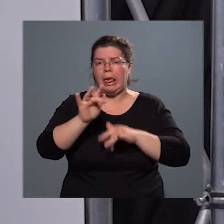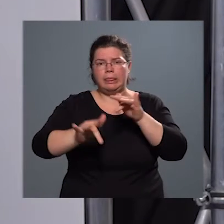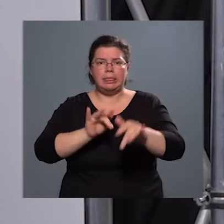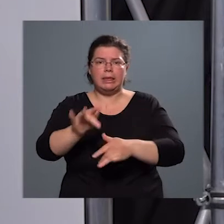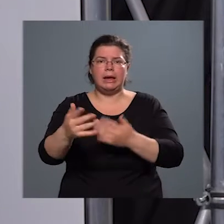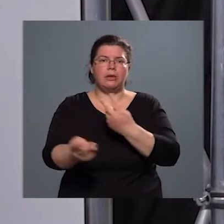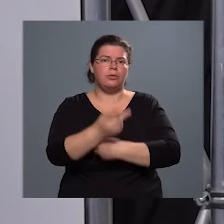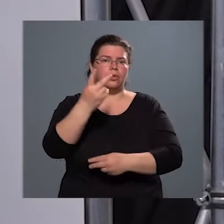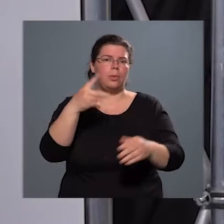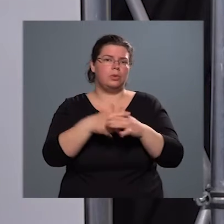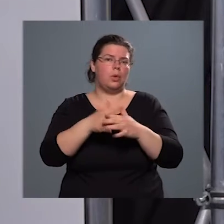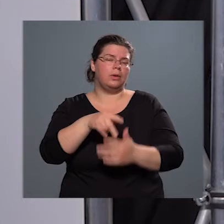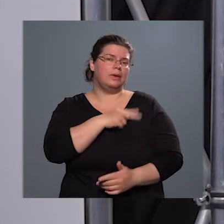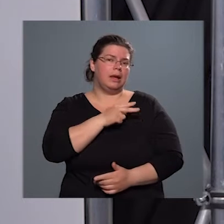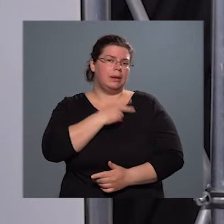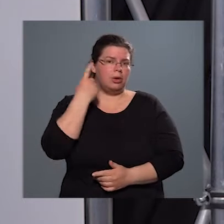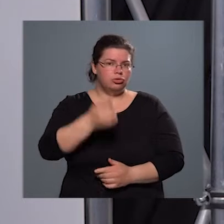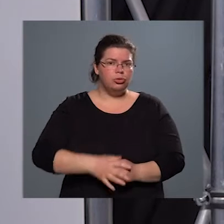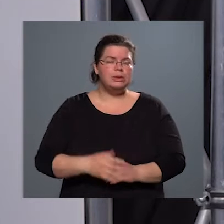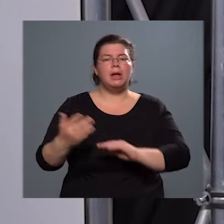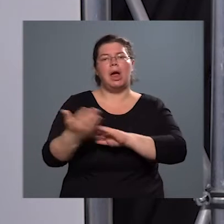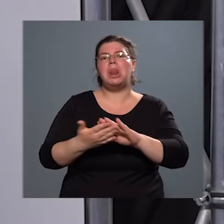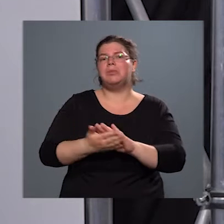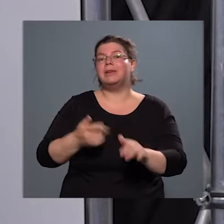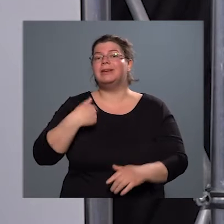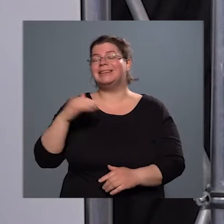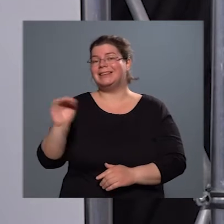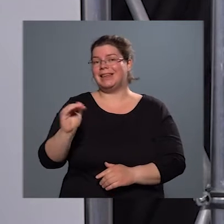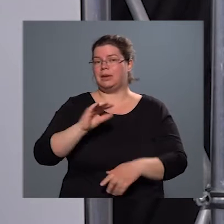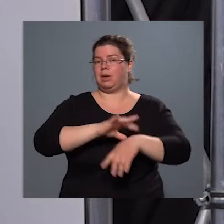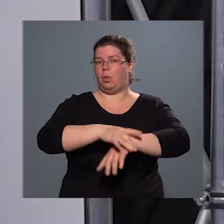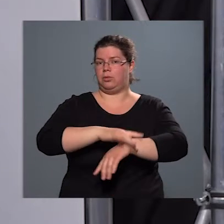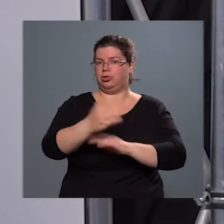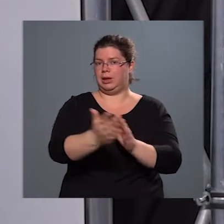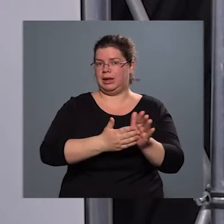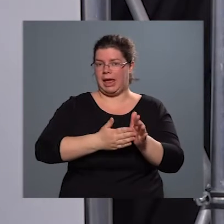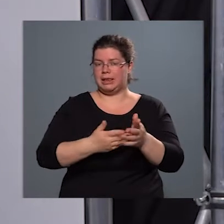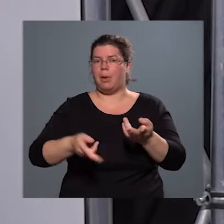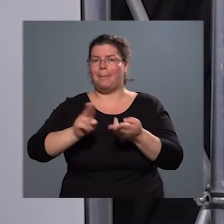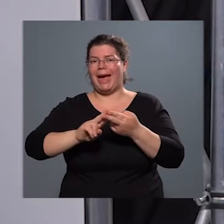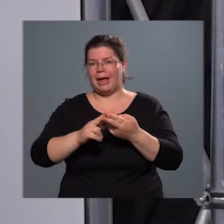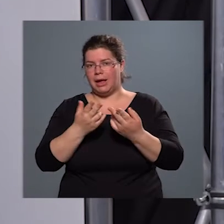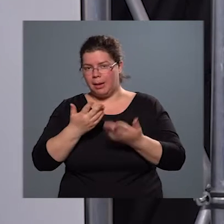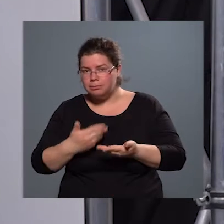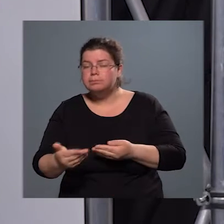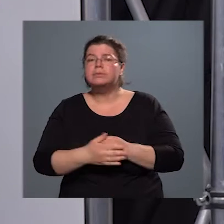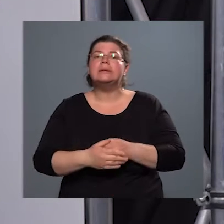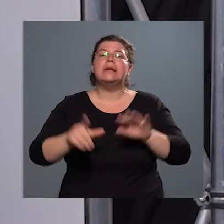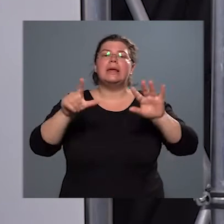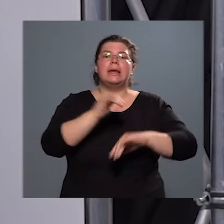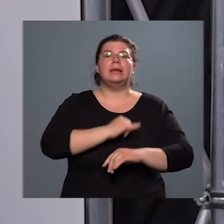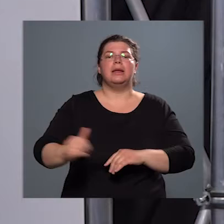főbb dolgot érdemes tudni. Alapvetően én gyermekorvosként kezdtem a pályafutásomat, mert hét év